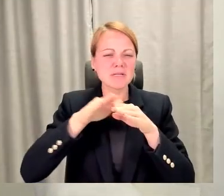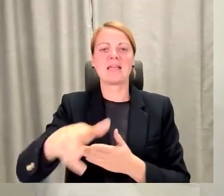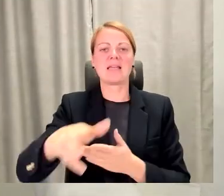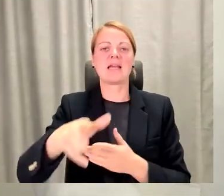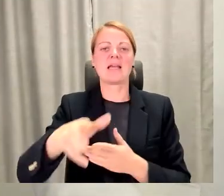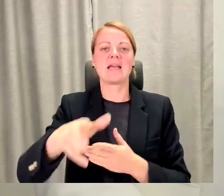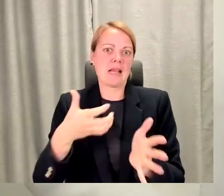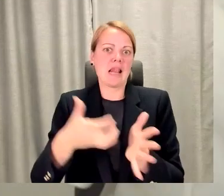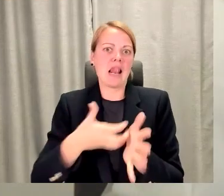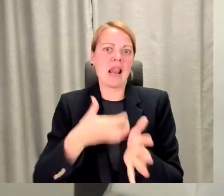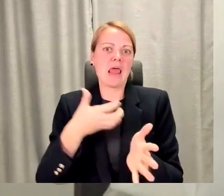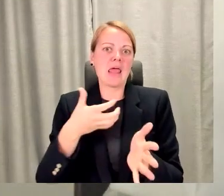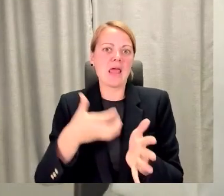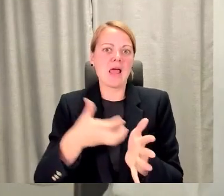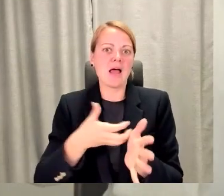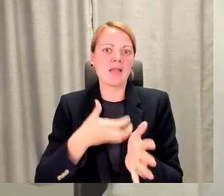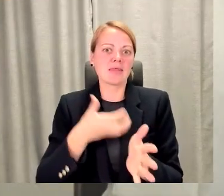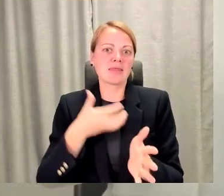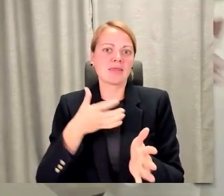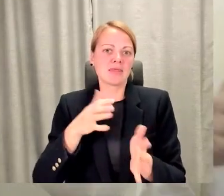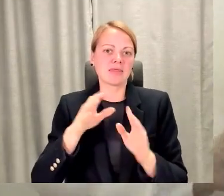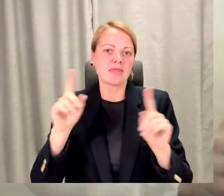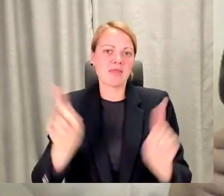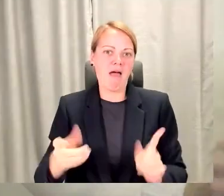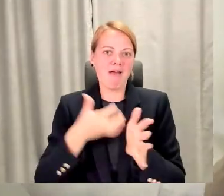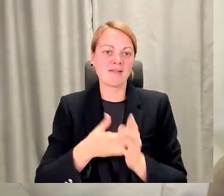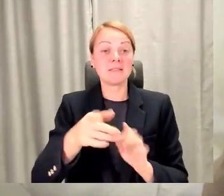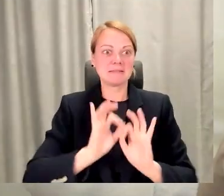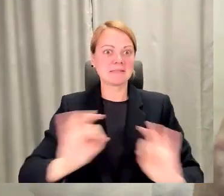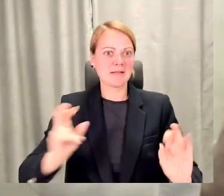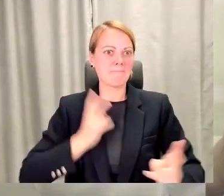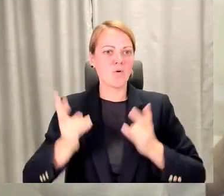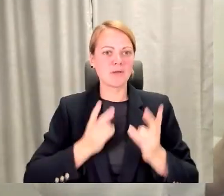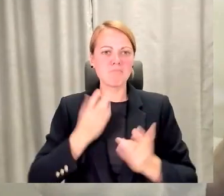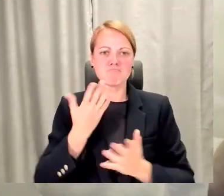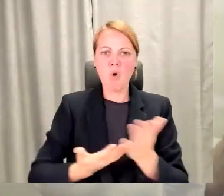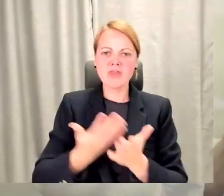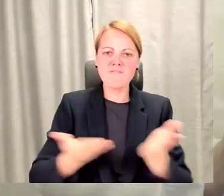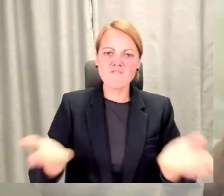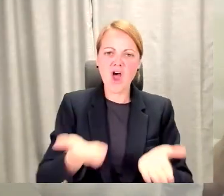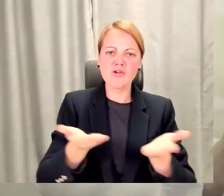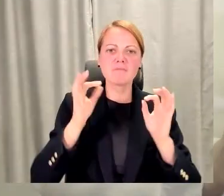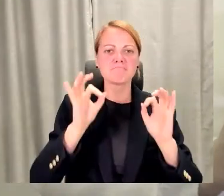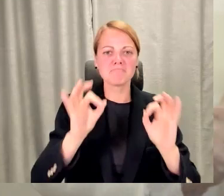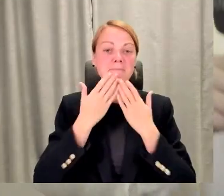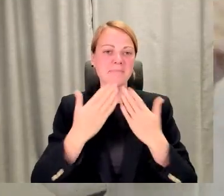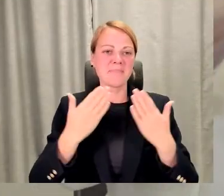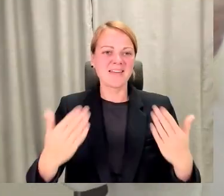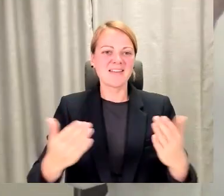tā. Un, re, cik skaisti emocionāli. Jūs tā parasti motivēja cilvēkuši atnākījums. Jā, labi. Paldies. Tienkāpēc jau sevi. Jā, Āna.